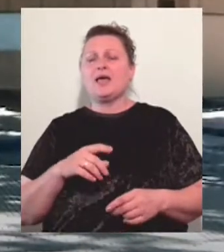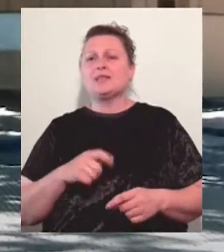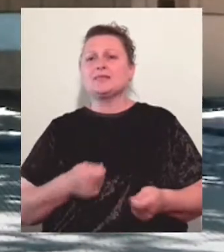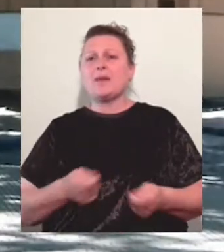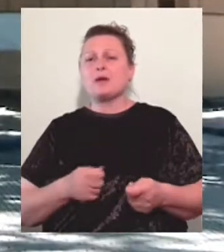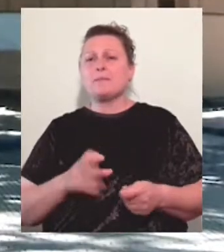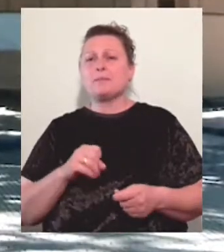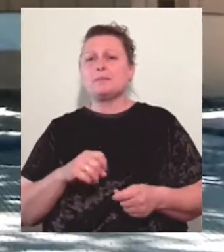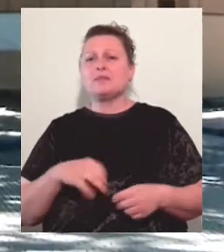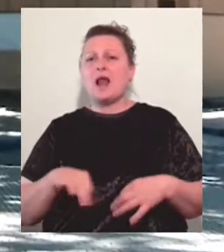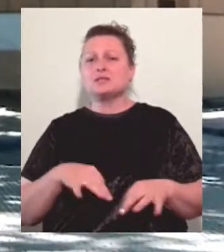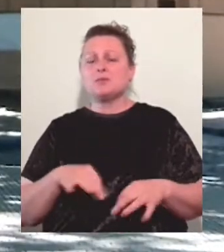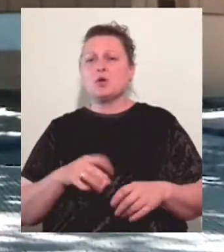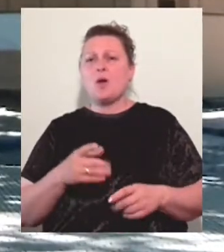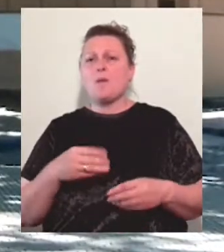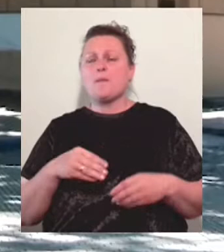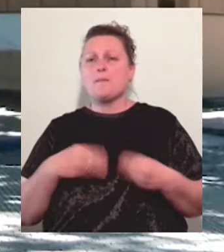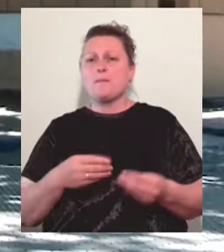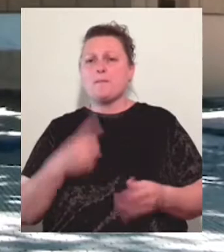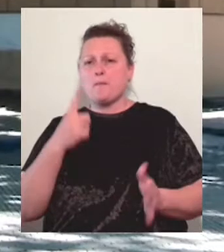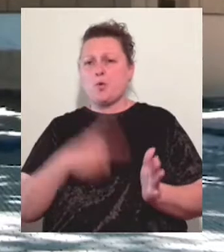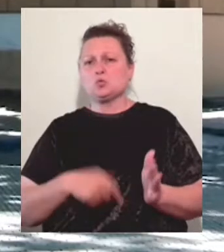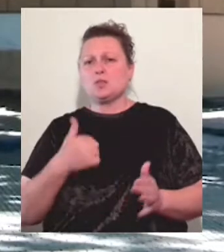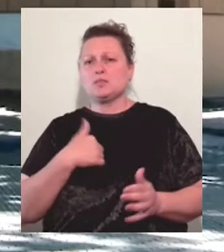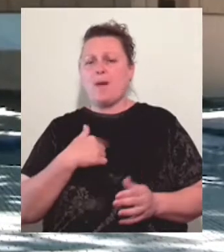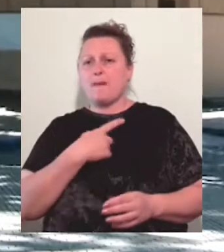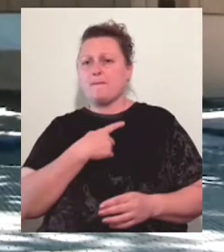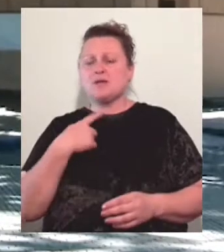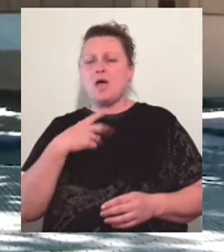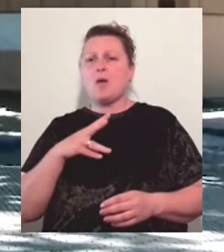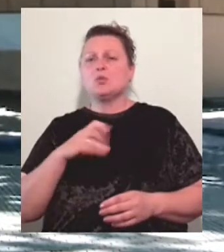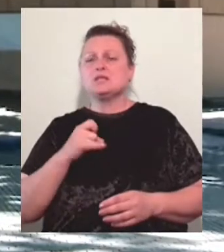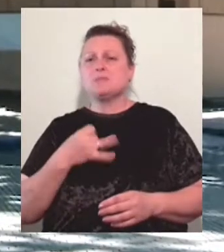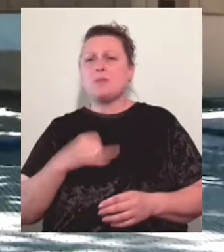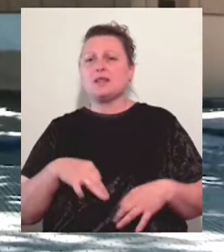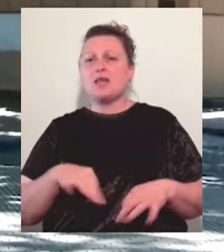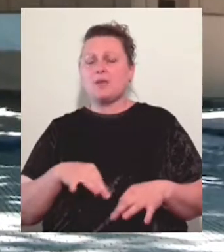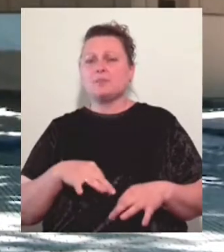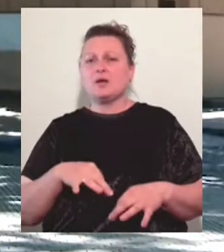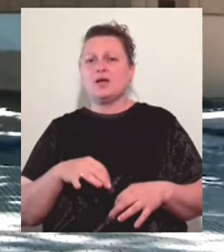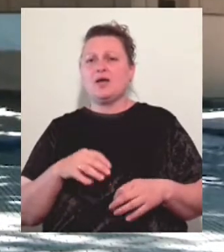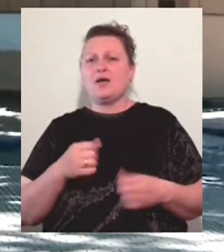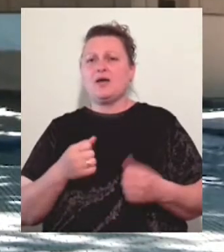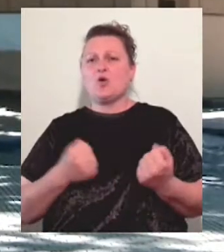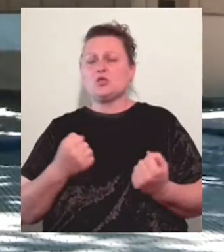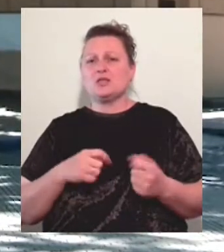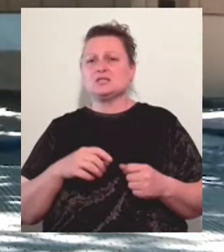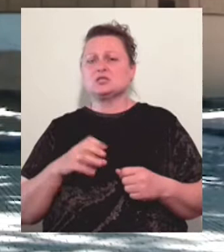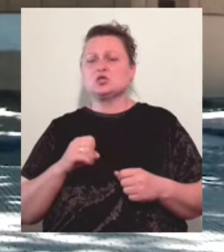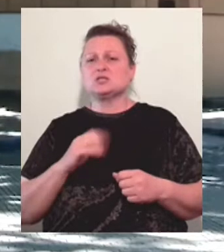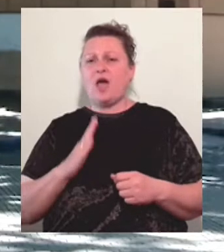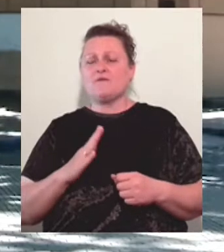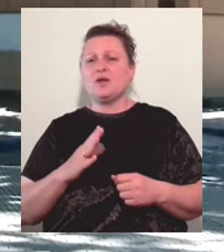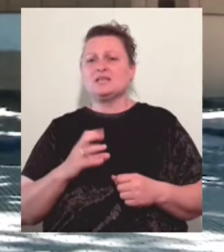поручено об'язково на муніципальному електротранспорті наліччя у дільського составу, средств, індивідуальній захисті.